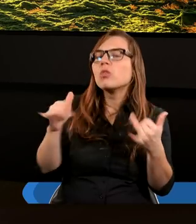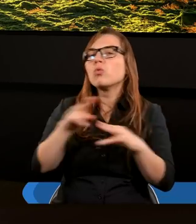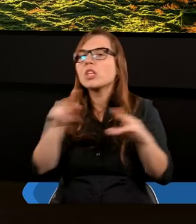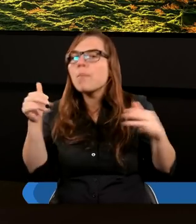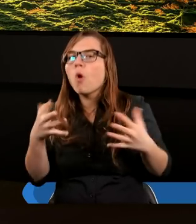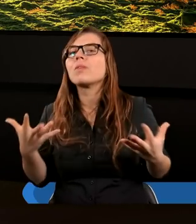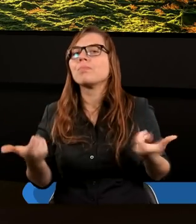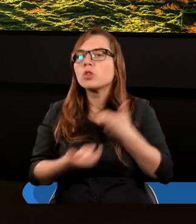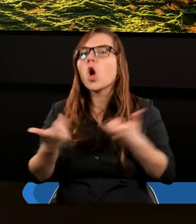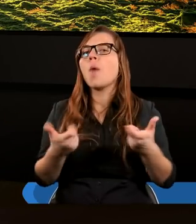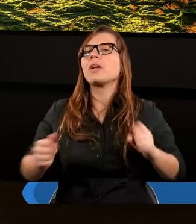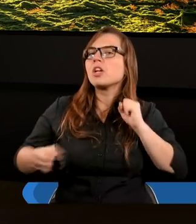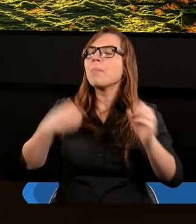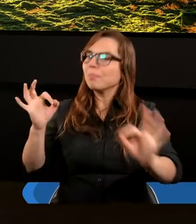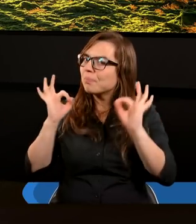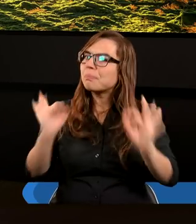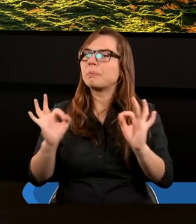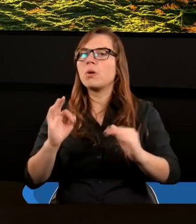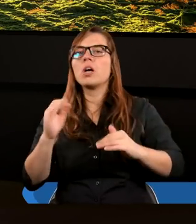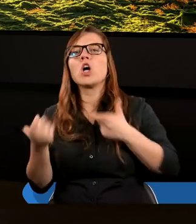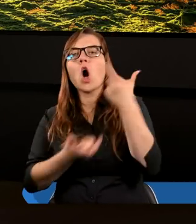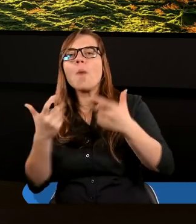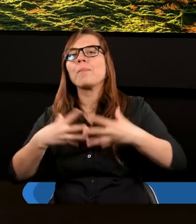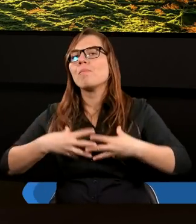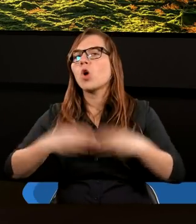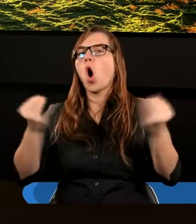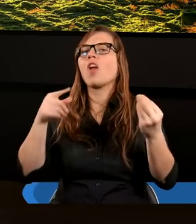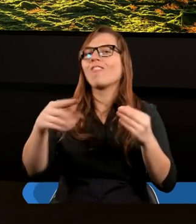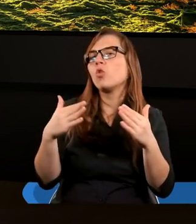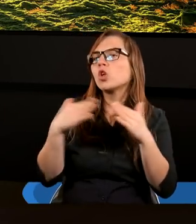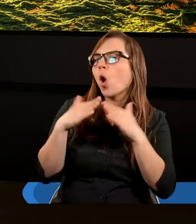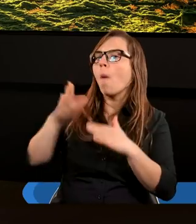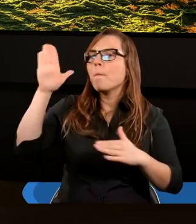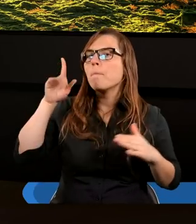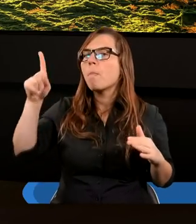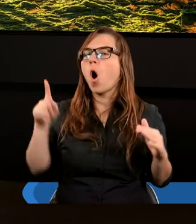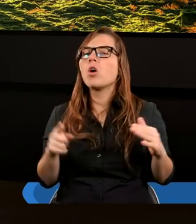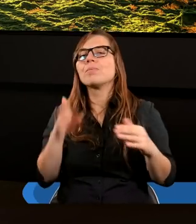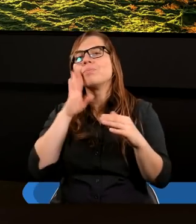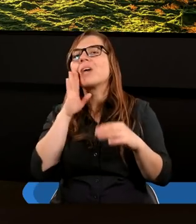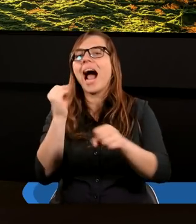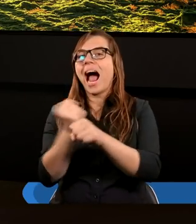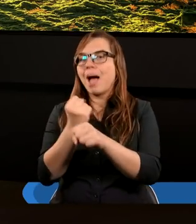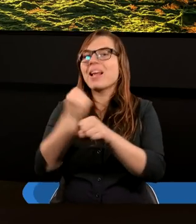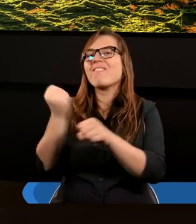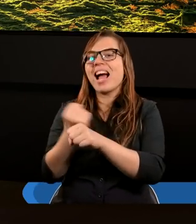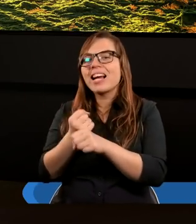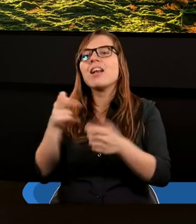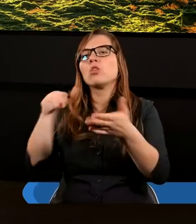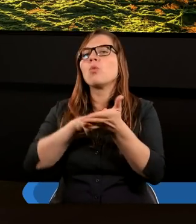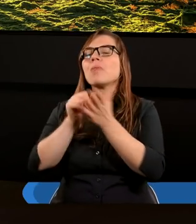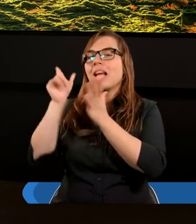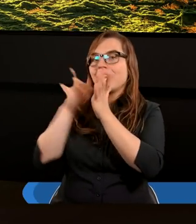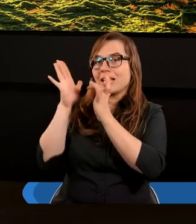podjąć, żeby faktycznie budować ten Dom Boży na kamieniu węgielnym, którym jest Jezus.